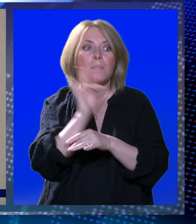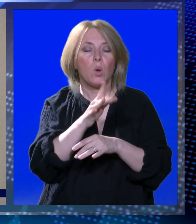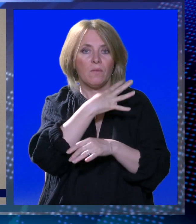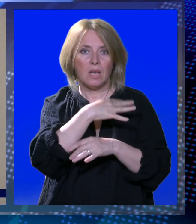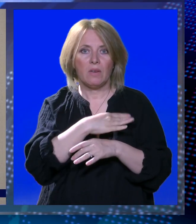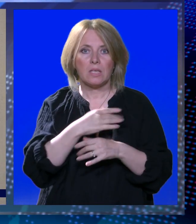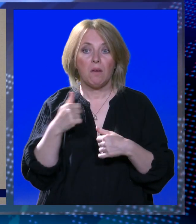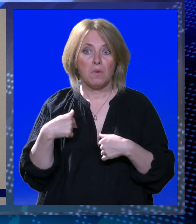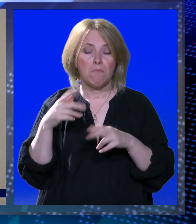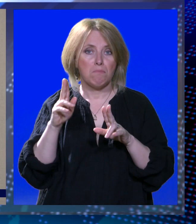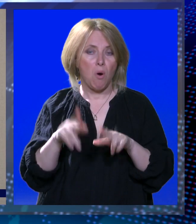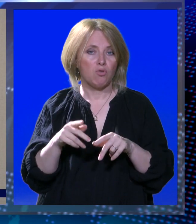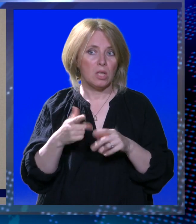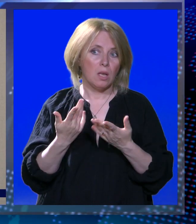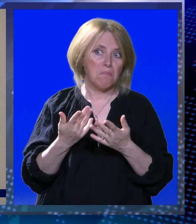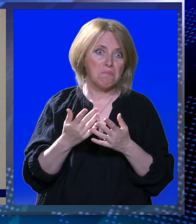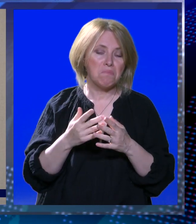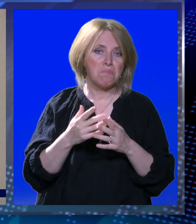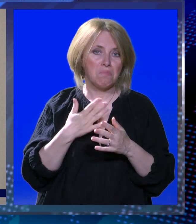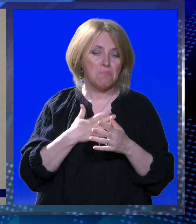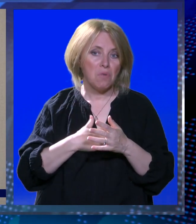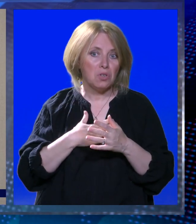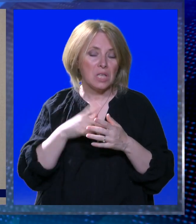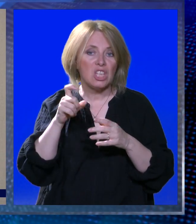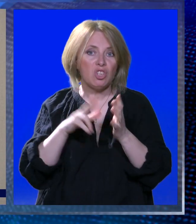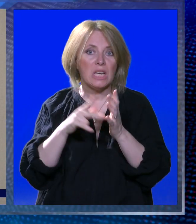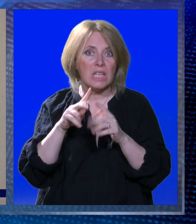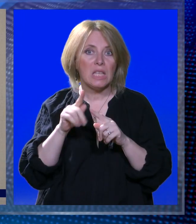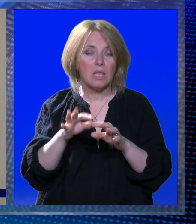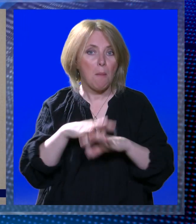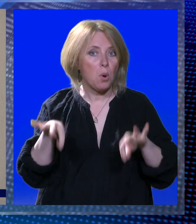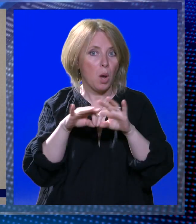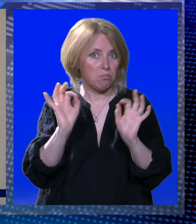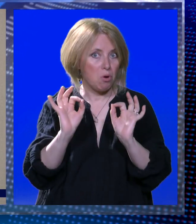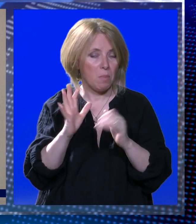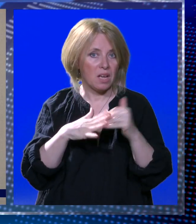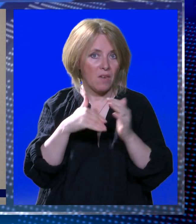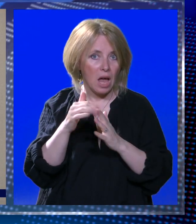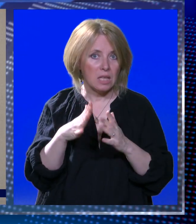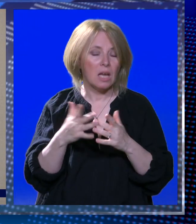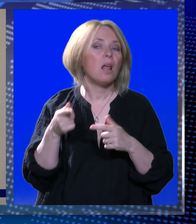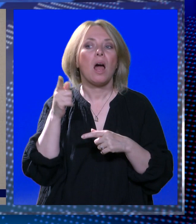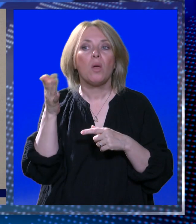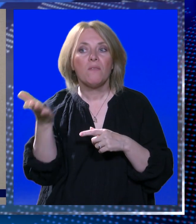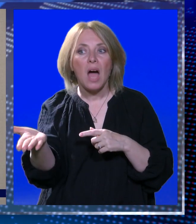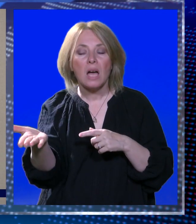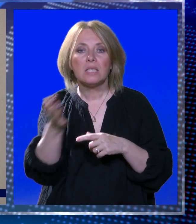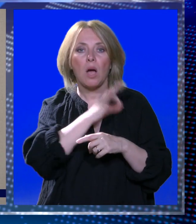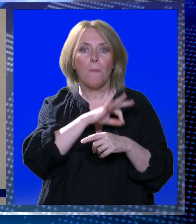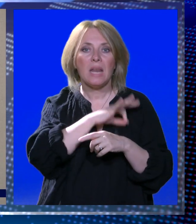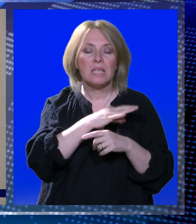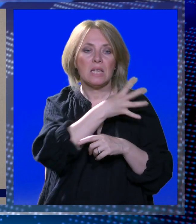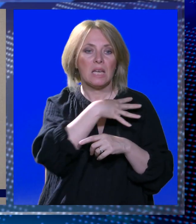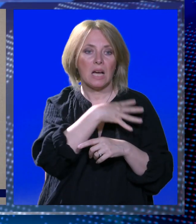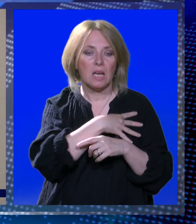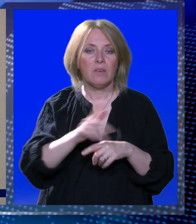nepoimljivo. Vi možete nekog favorizirati, vama se može činiti projekt dobar i kvalitetan i od vas kao predsjednika Republike